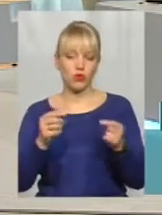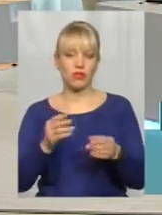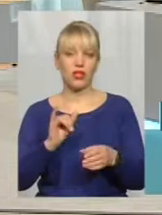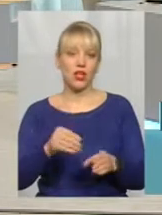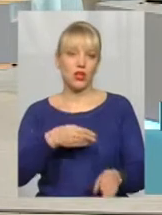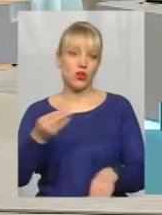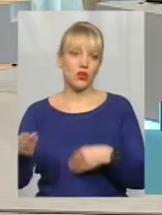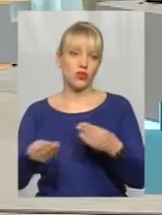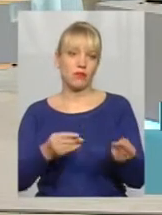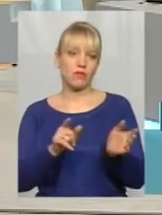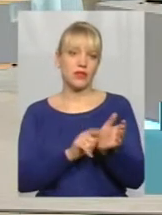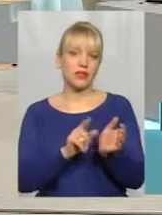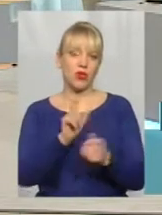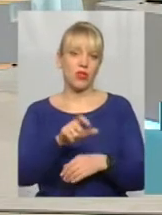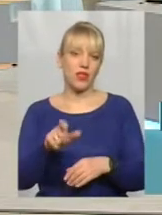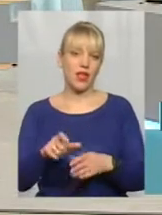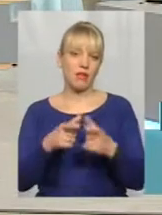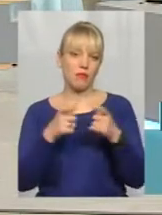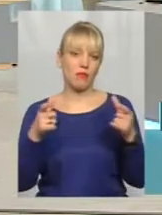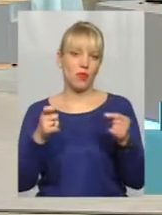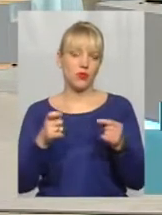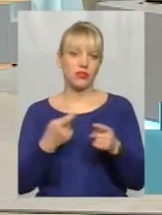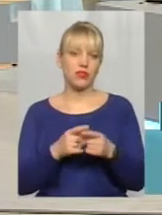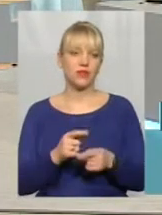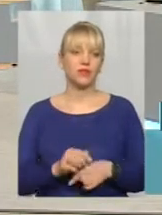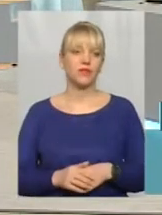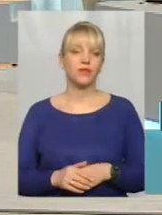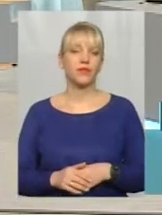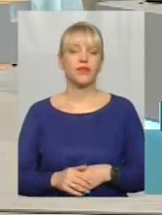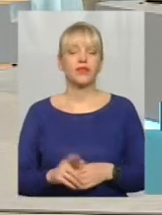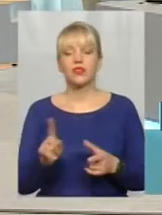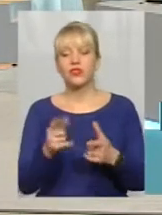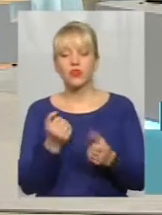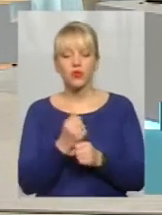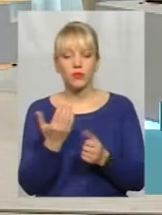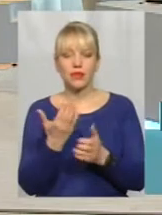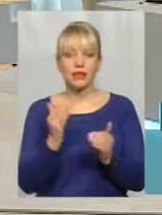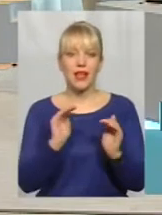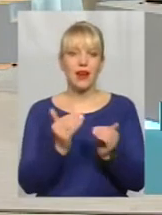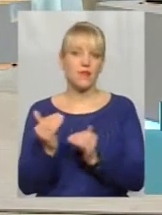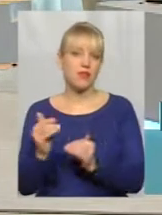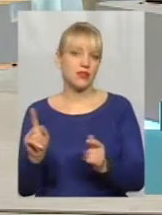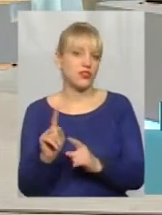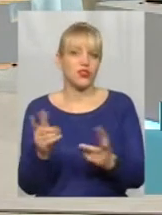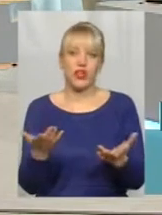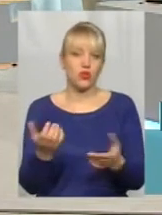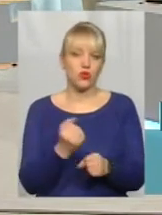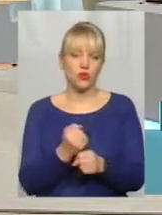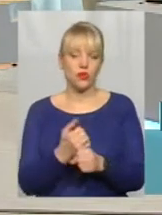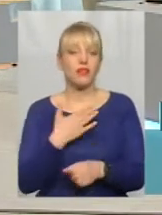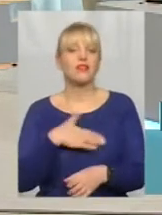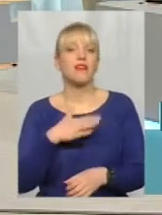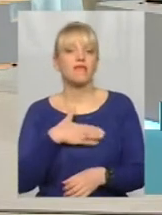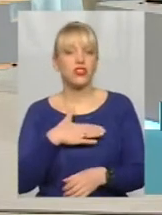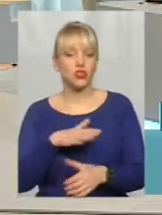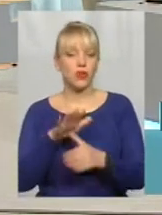пенсіонеру проїзні квитки. Чи встановить якийсь ліміт, чи ще щось зробить. навіщо